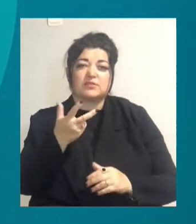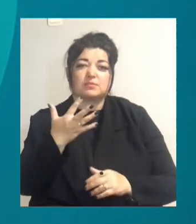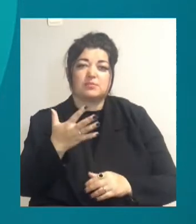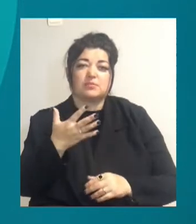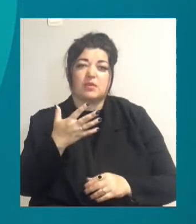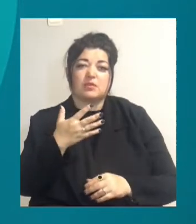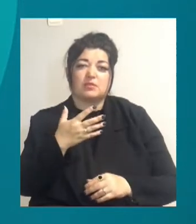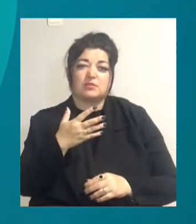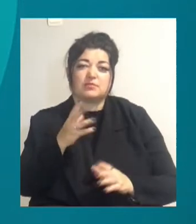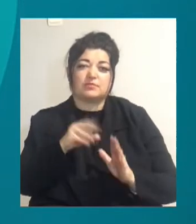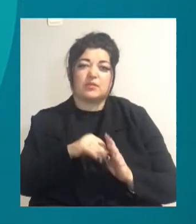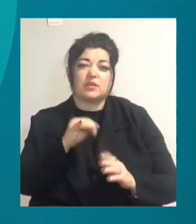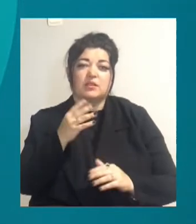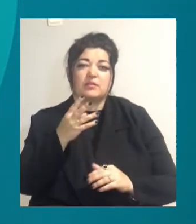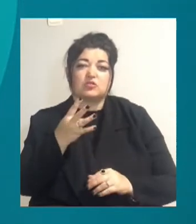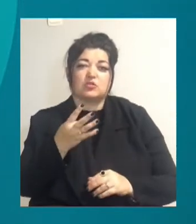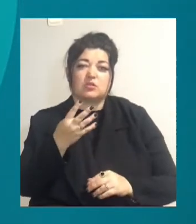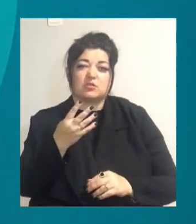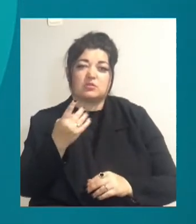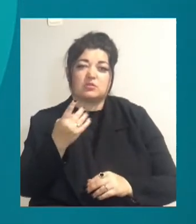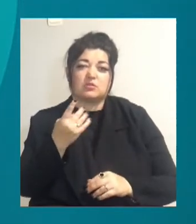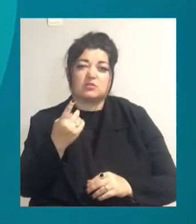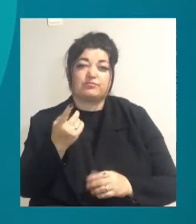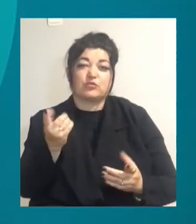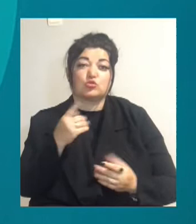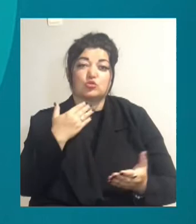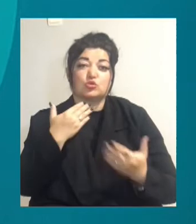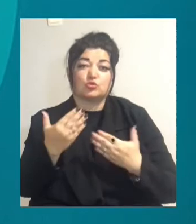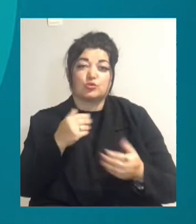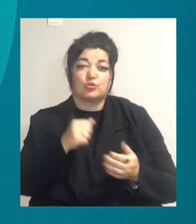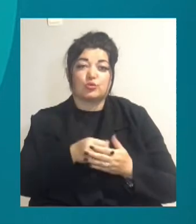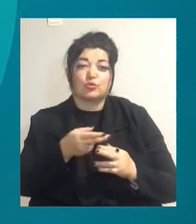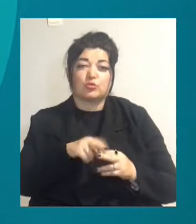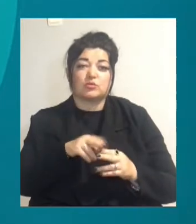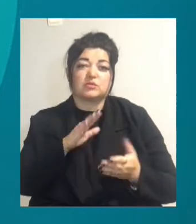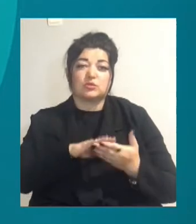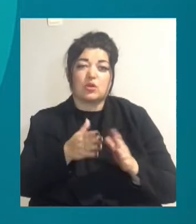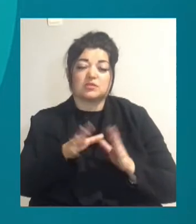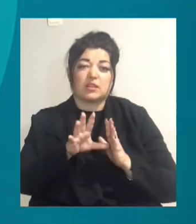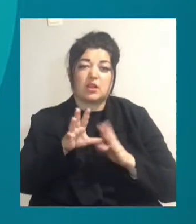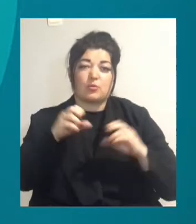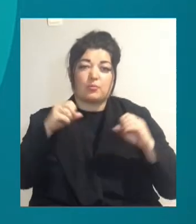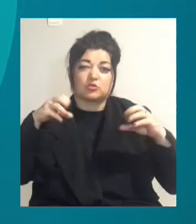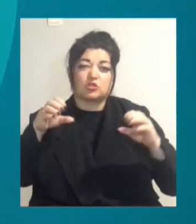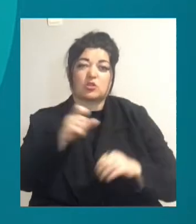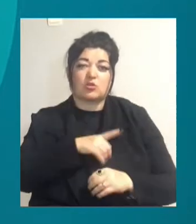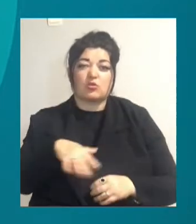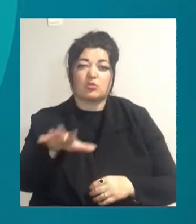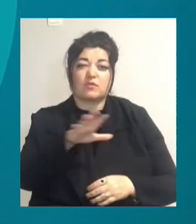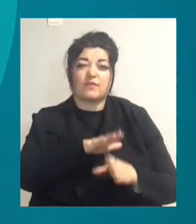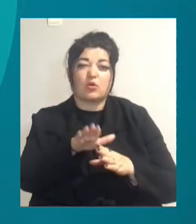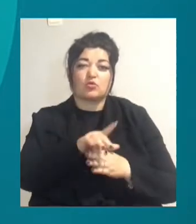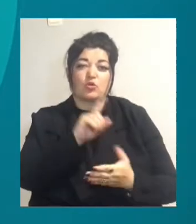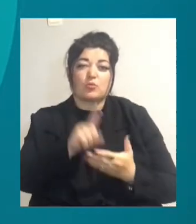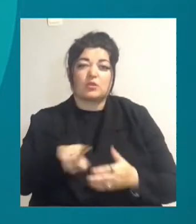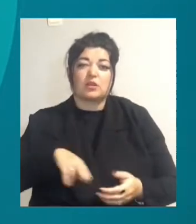та 124 одиниці техніки. Що стосується ситуації з енергопостачанням у районах Одеси, виконувач обов'язків директора департаменту міського